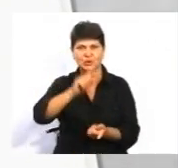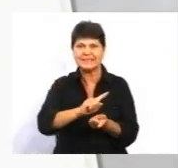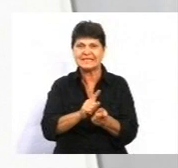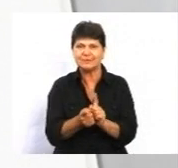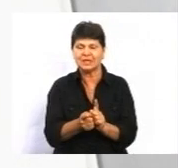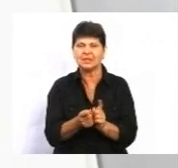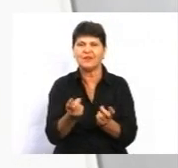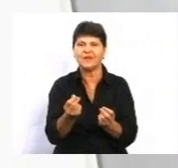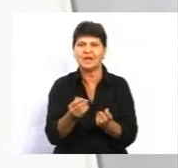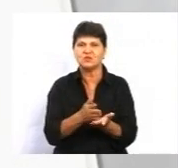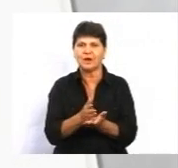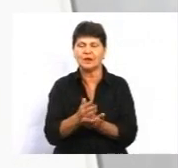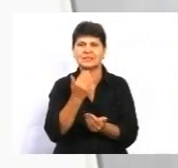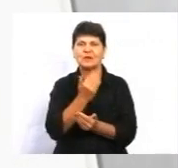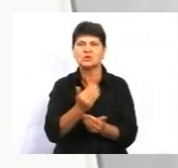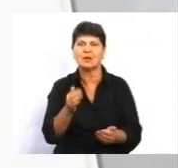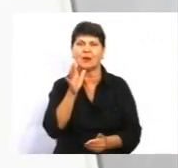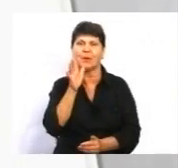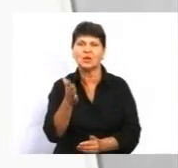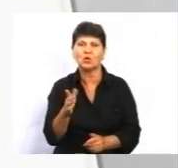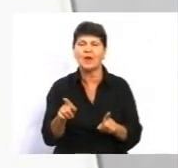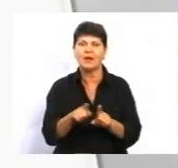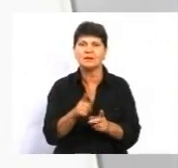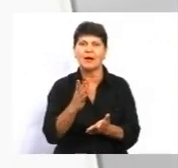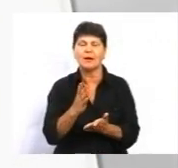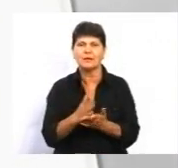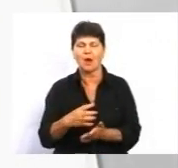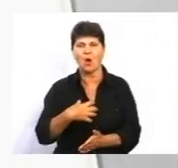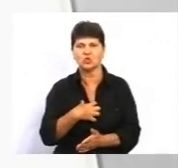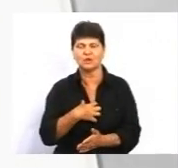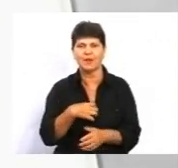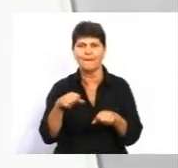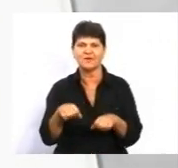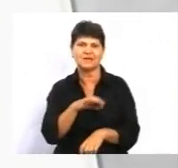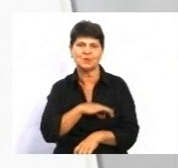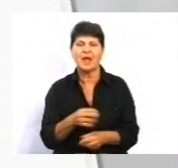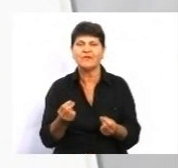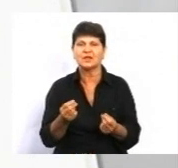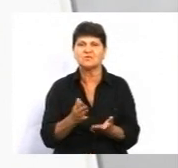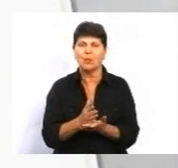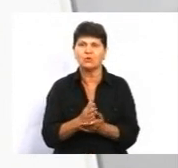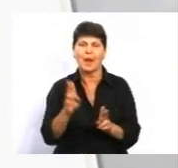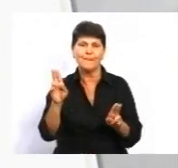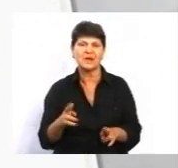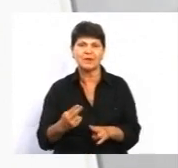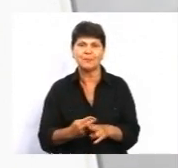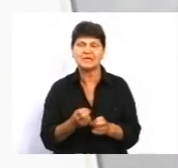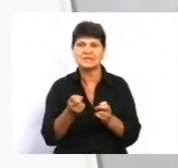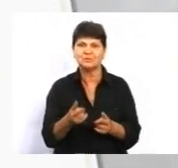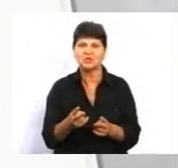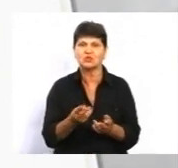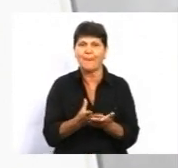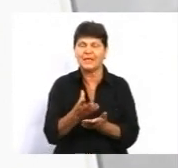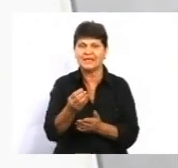галузі за останні п'ять років. Так, є блоки про основні права споживачів фінансових послуг, правила безпечної роботи з платіжними